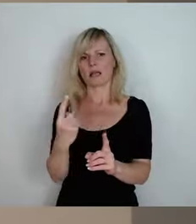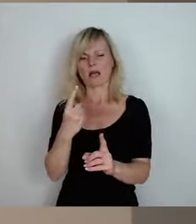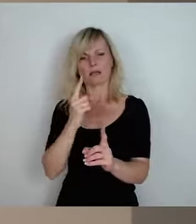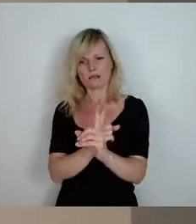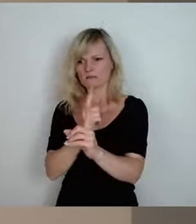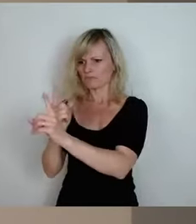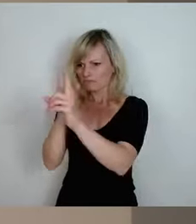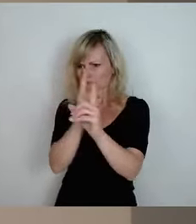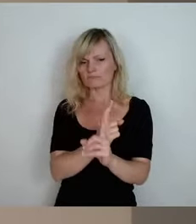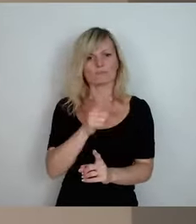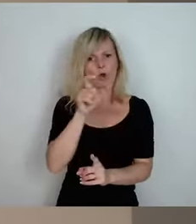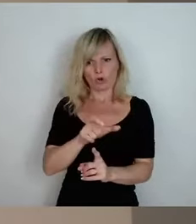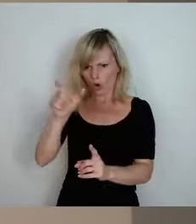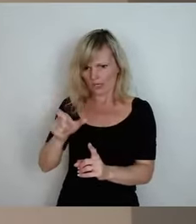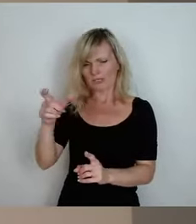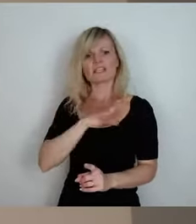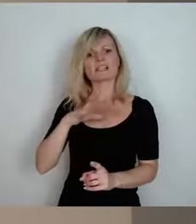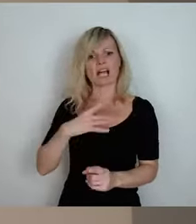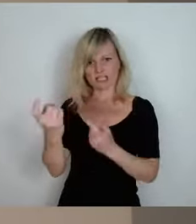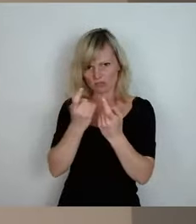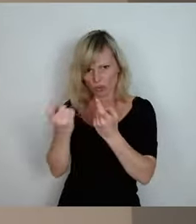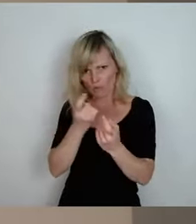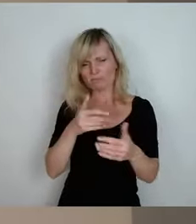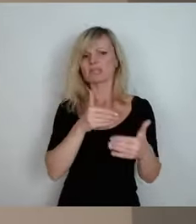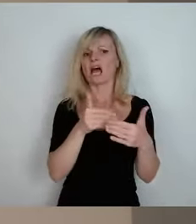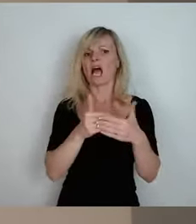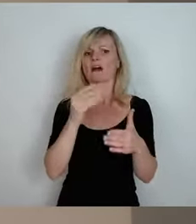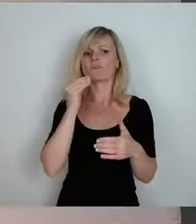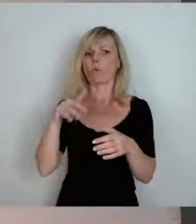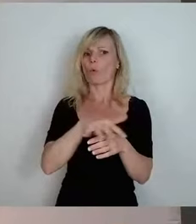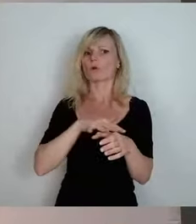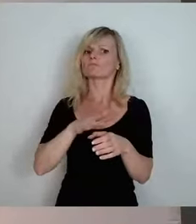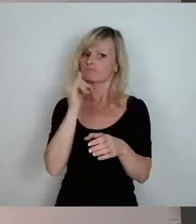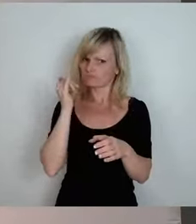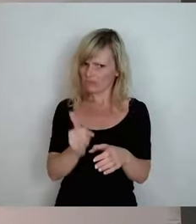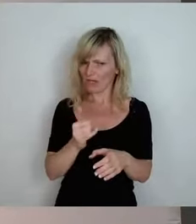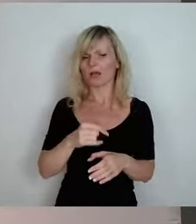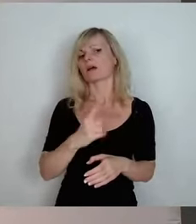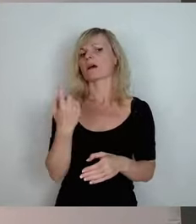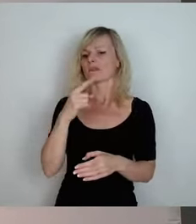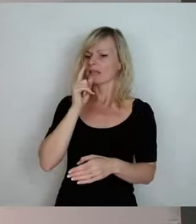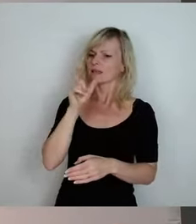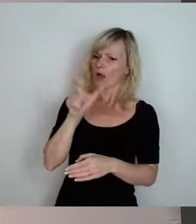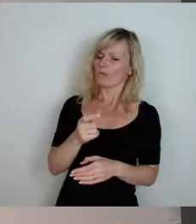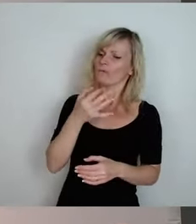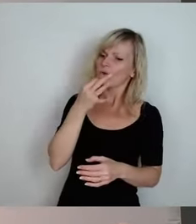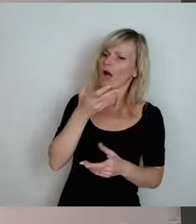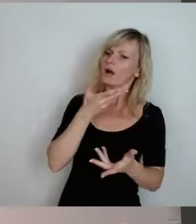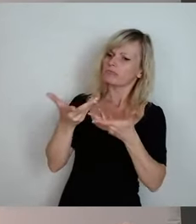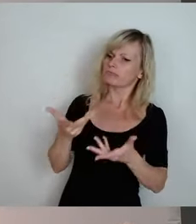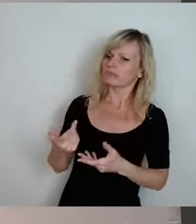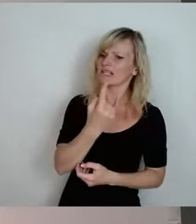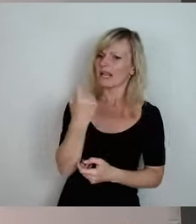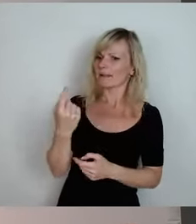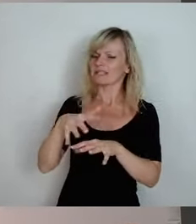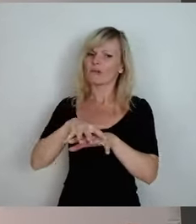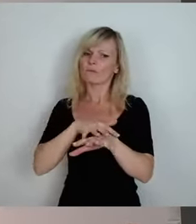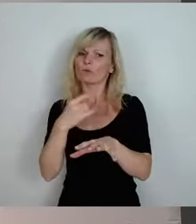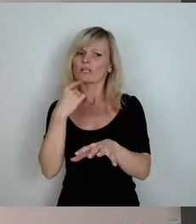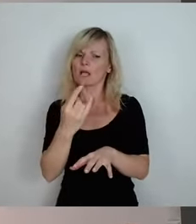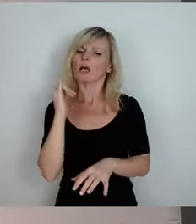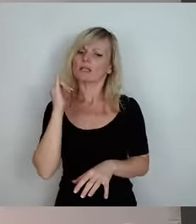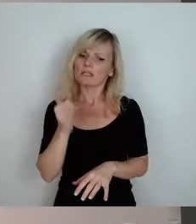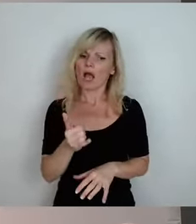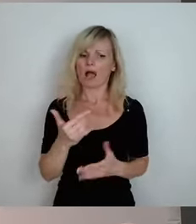die kamen aus dieser Region zum großen Teil, die haben, wenn sie mit denen gesprochen haben, auch den Eindruck erweckt, als wären die Ärzte, wären sie Kinder,